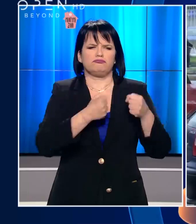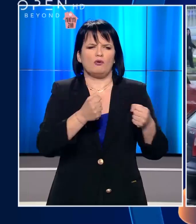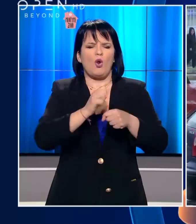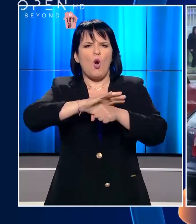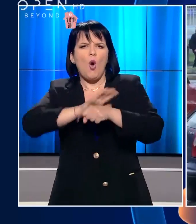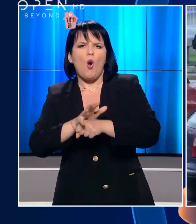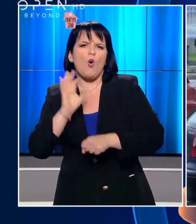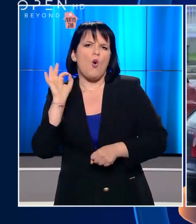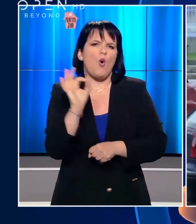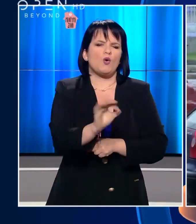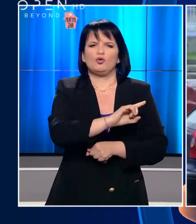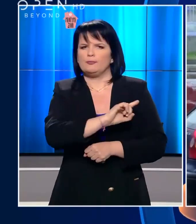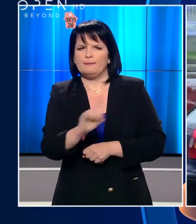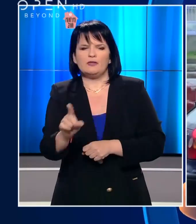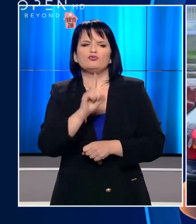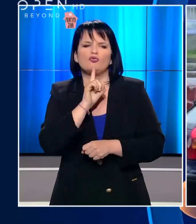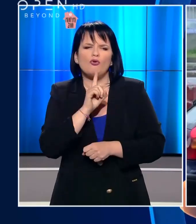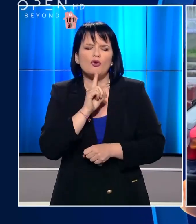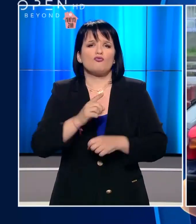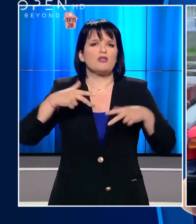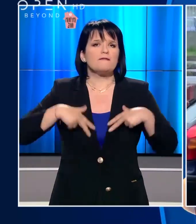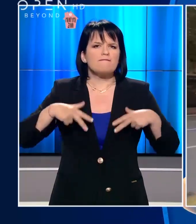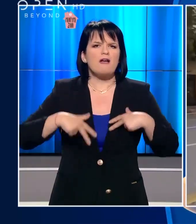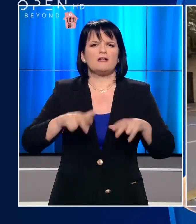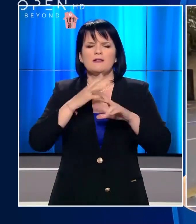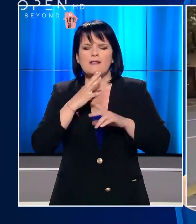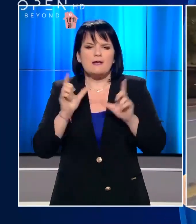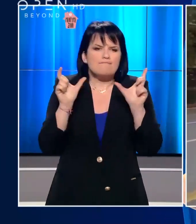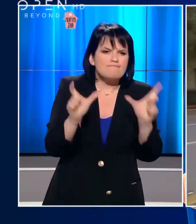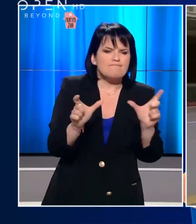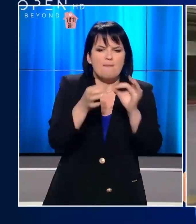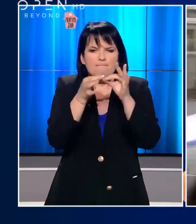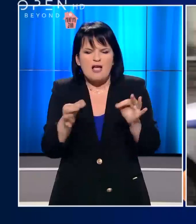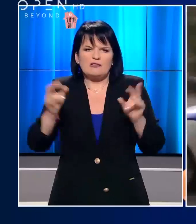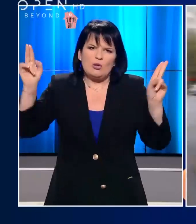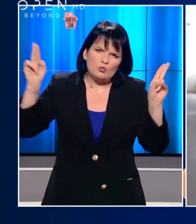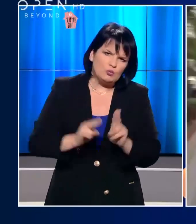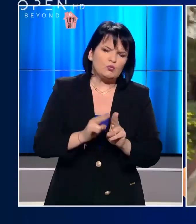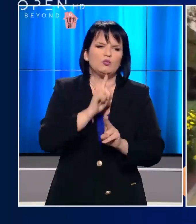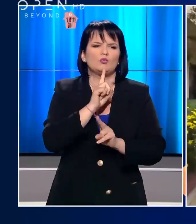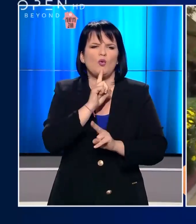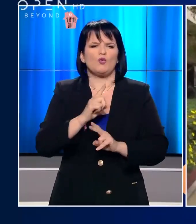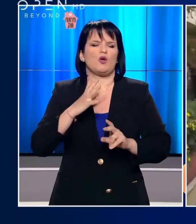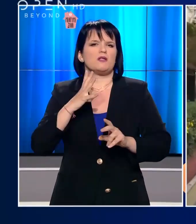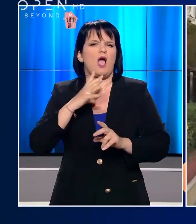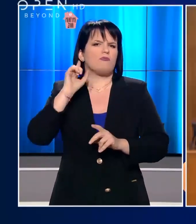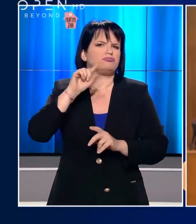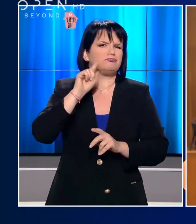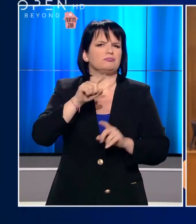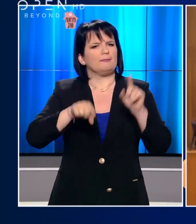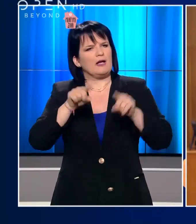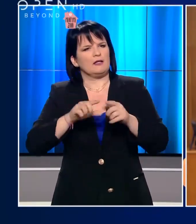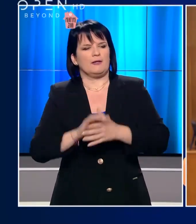κορονοϊού, η κυβέρνηση επιχειρεί να εξαλείψει κάθε κίνδυνο εξάπλωσης της επιδημίας που τροφοδοτείται από την ανεύθυνη στάση εκατοντάδων ατόμων.